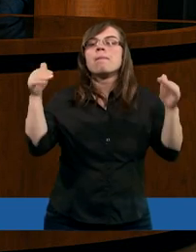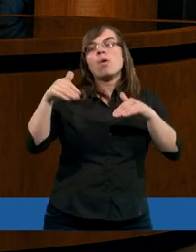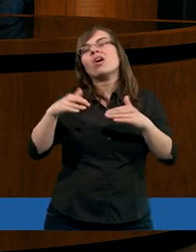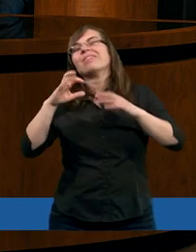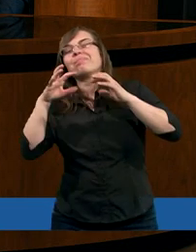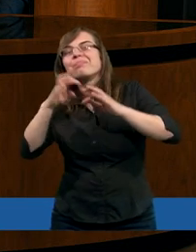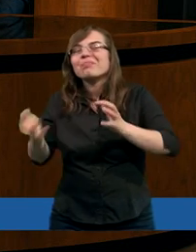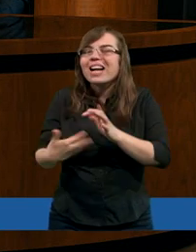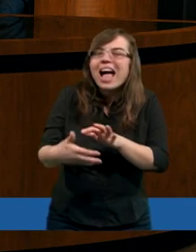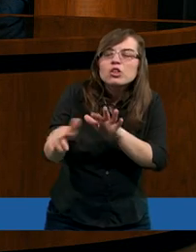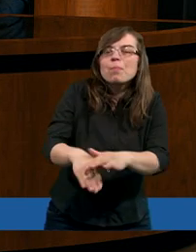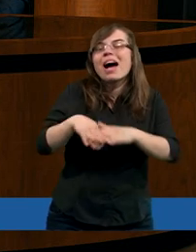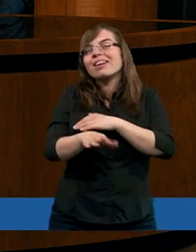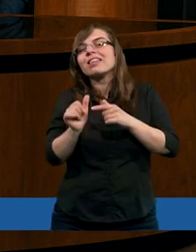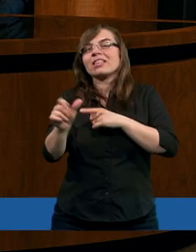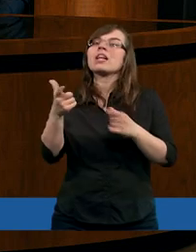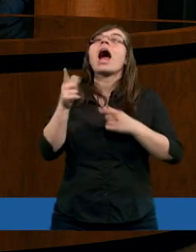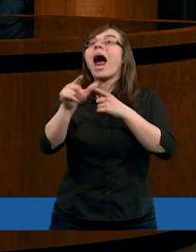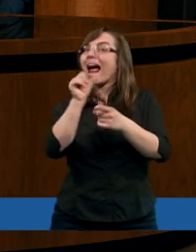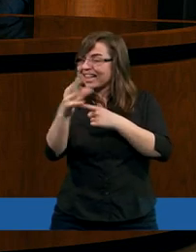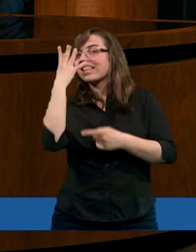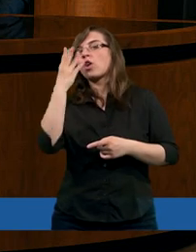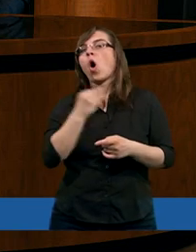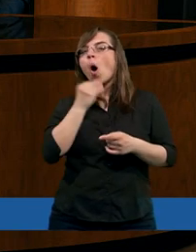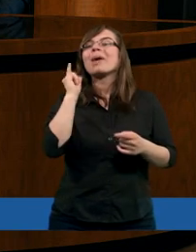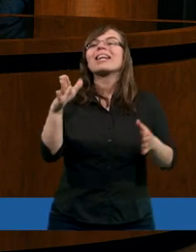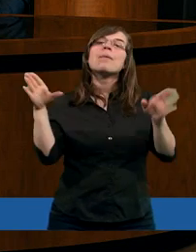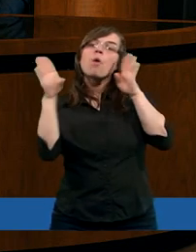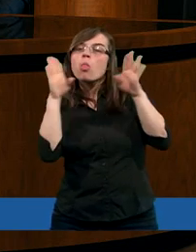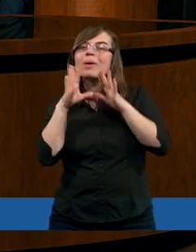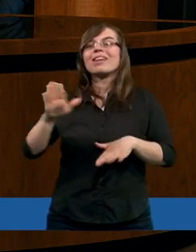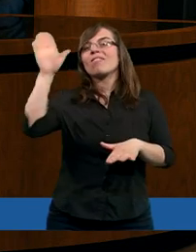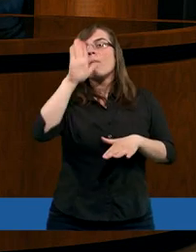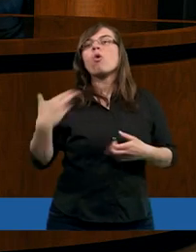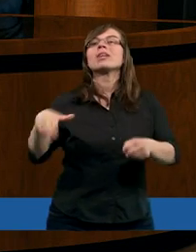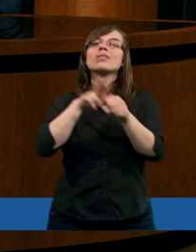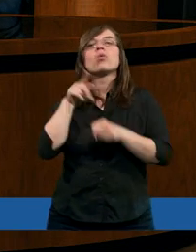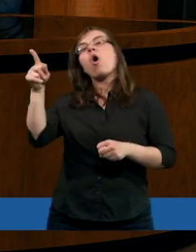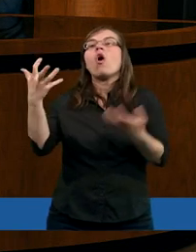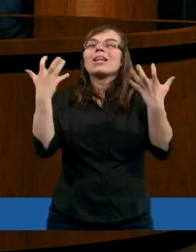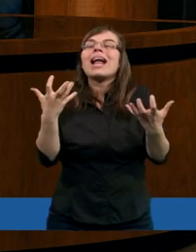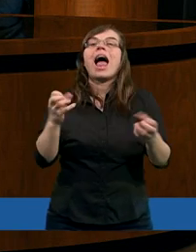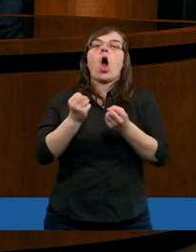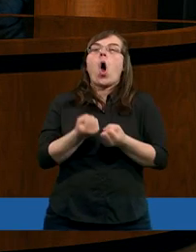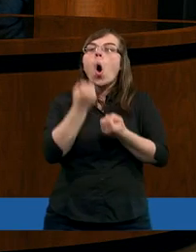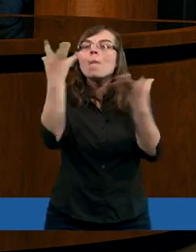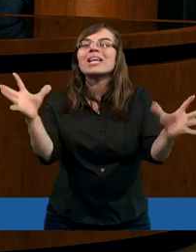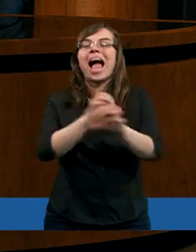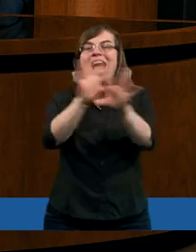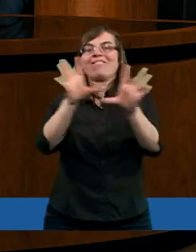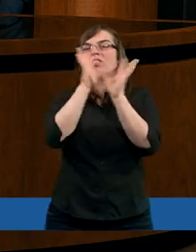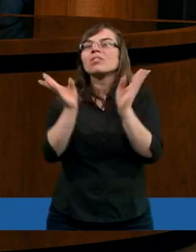zagrzebany już, ale jest ten obraz i podobieństwo Boże, które On chce odnowić,